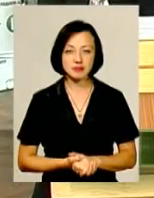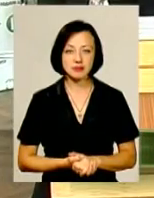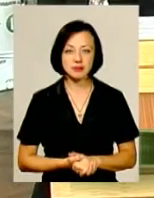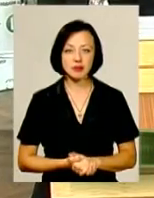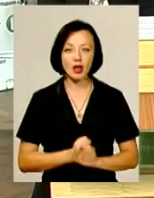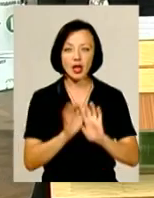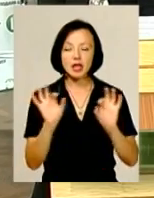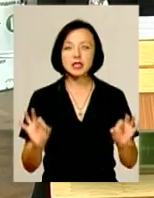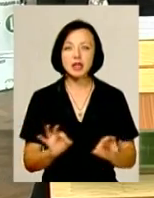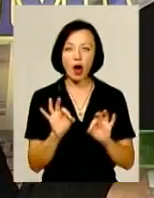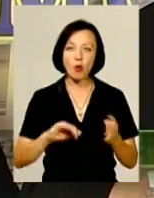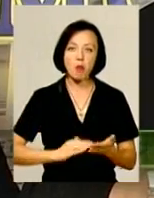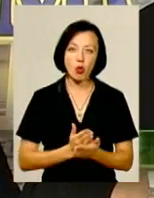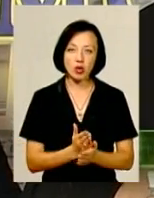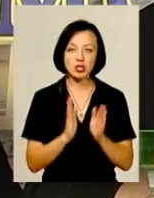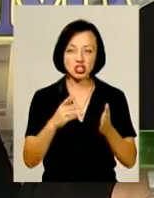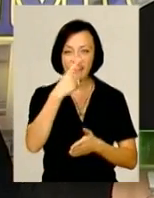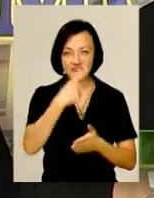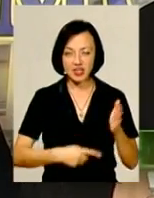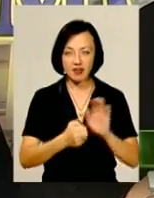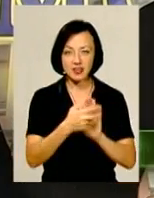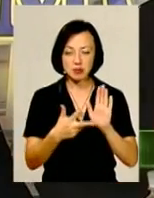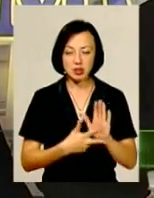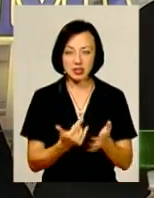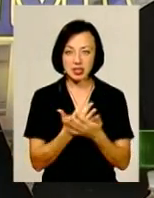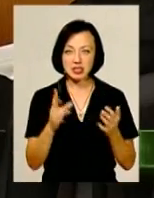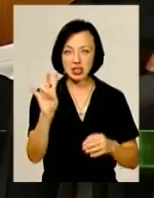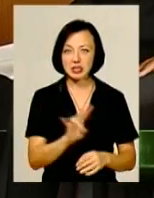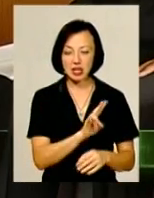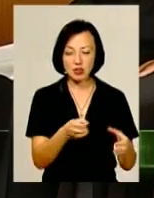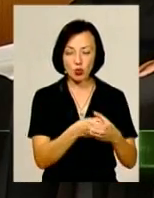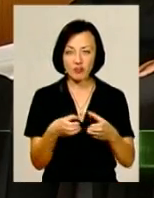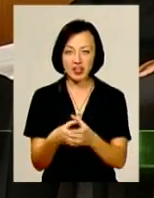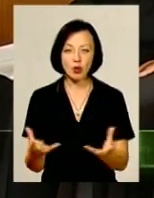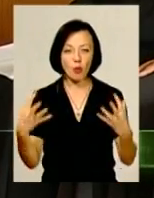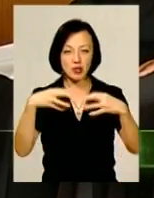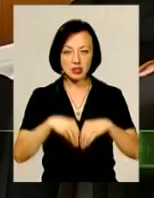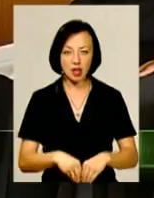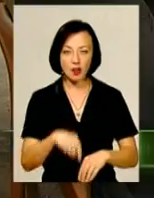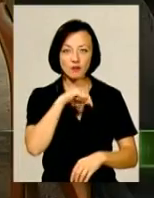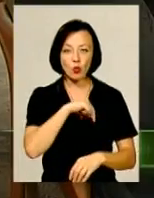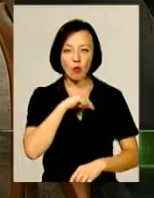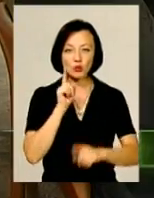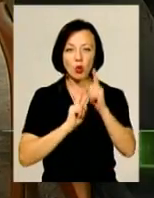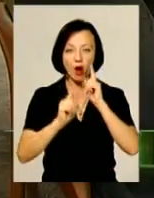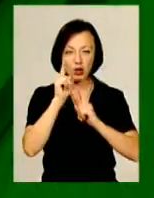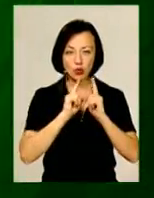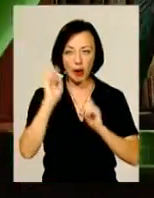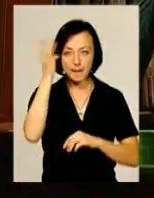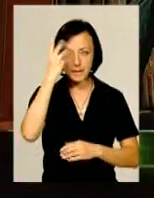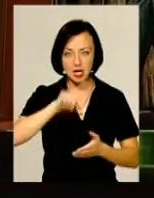Ніякої політики, лише віра. 18 різних християнських конфесій об'єдналися у Духовну Раду Хмельницького.